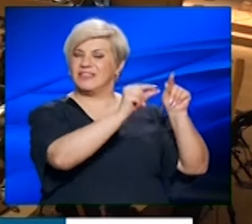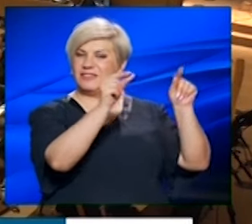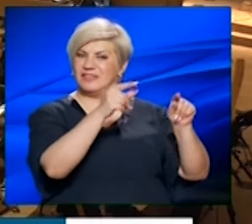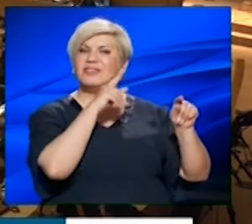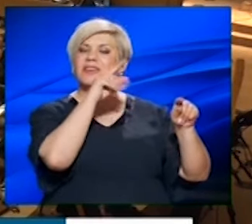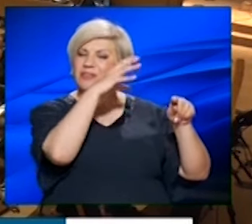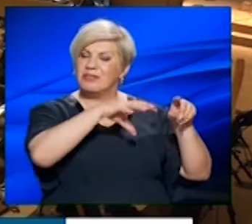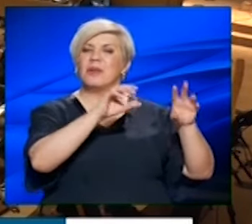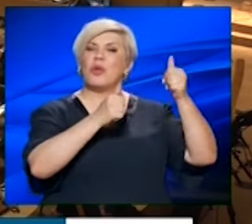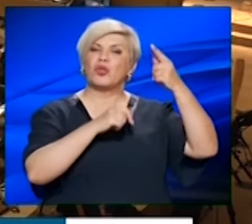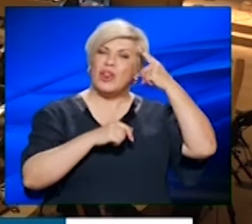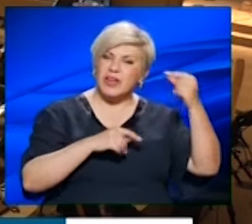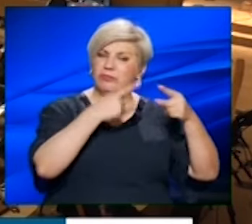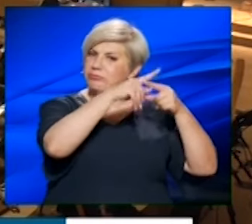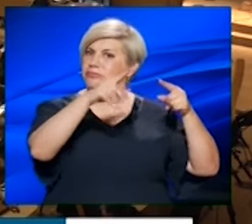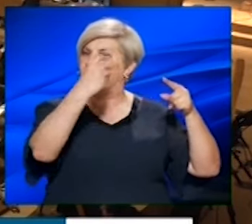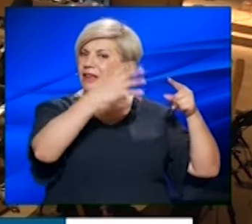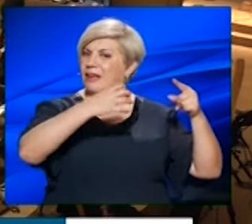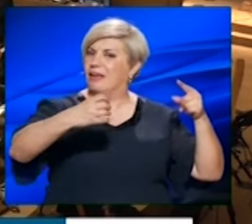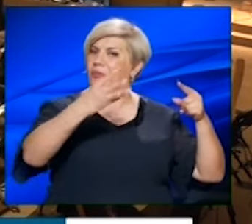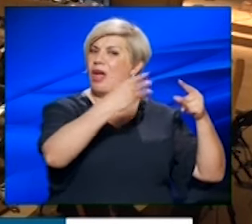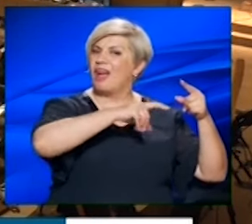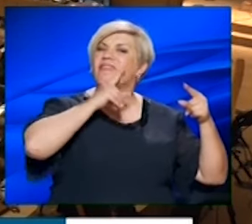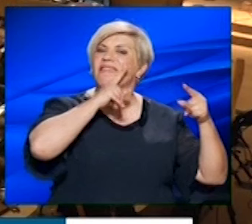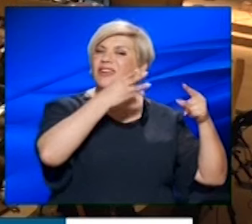το Διαπολτισμικό, το Πρώτο Λύκειο και άλλα.